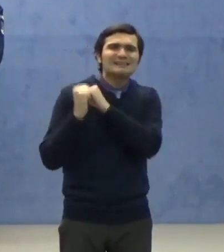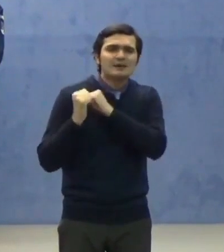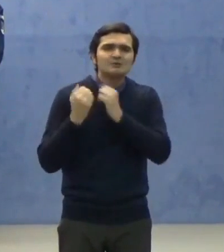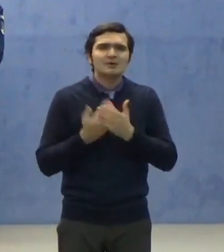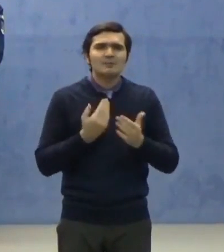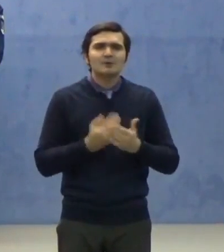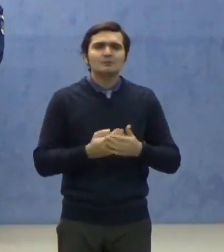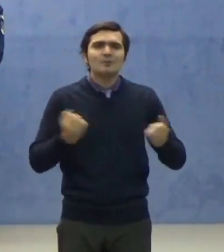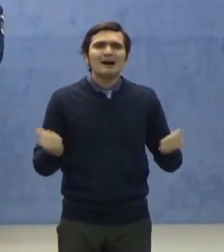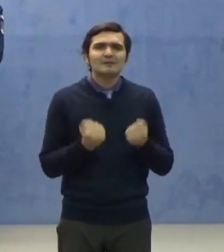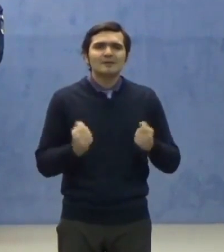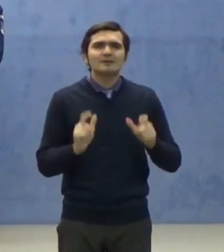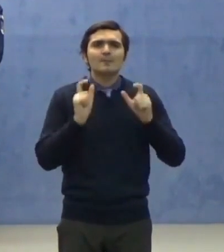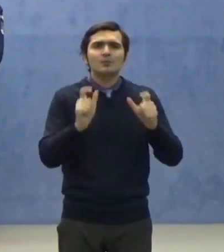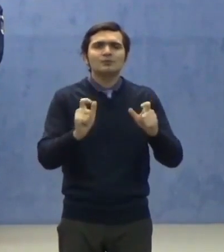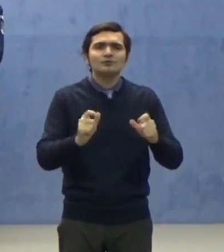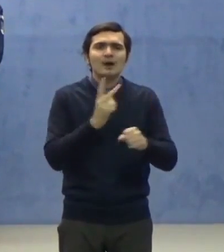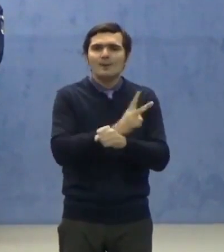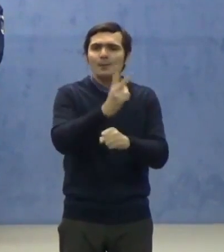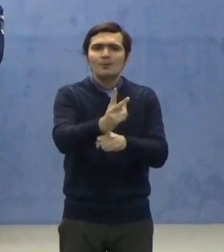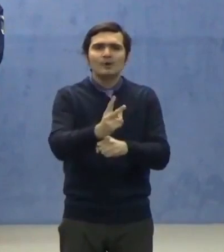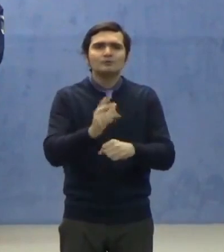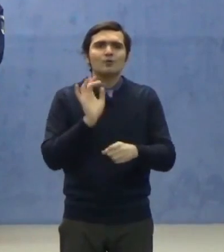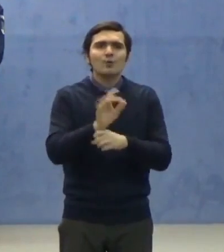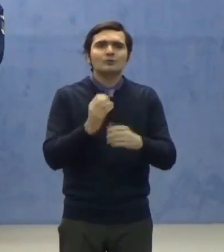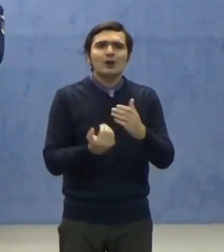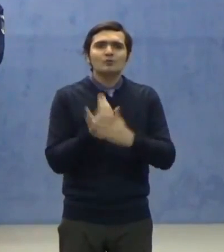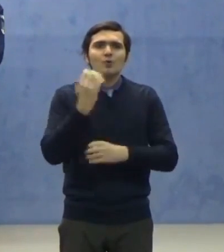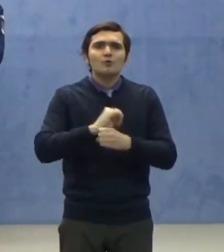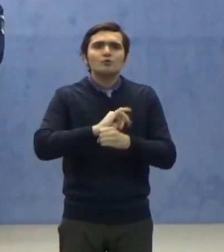populației împotriva noului tip de coronavirus.